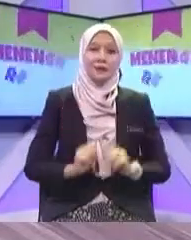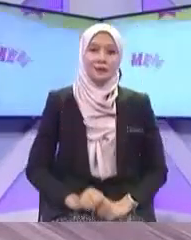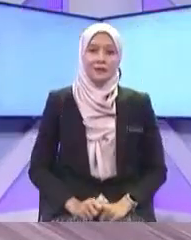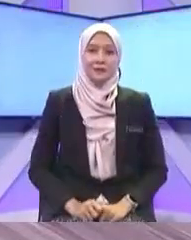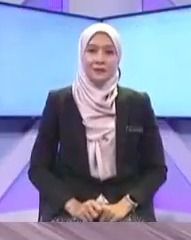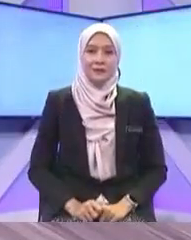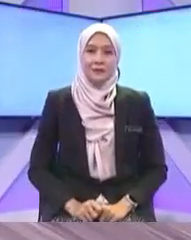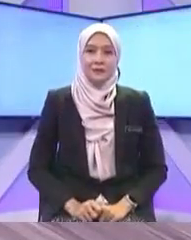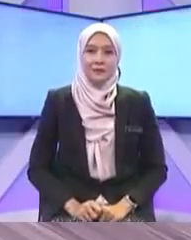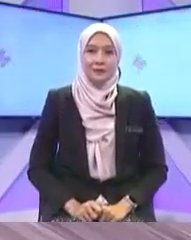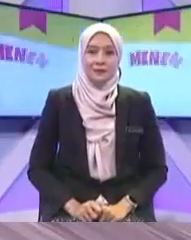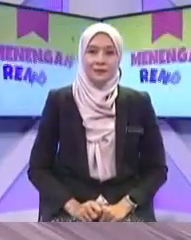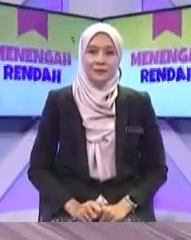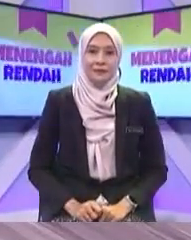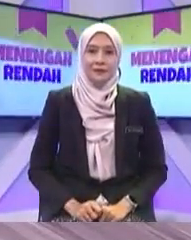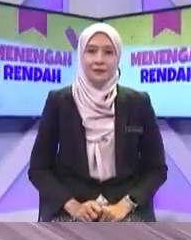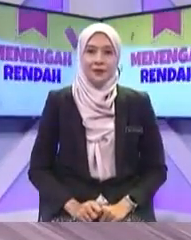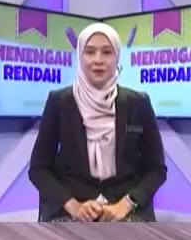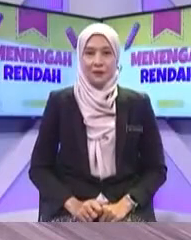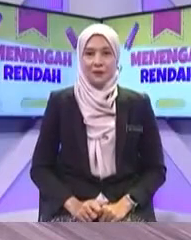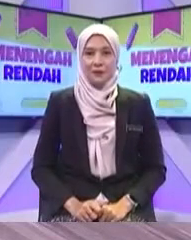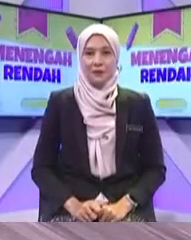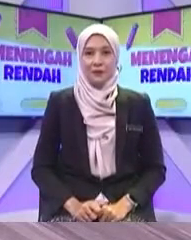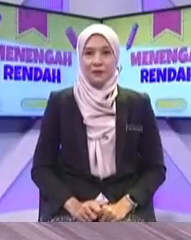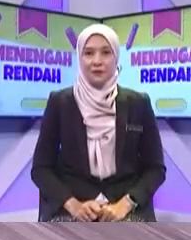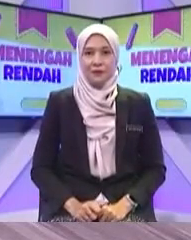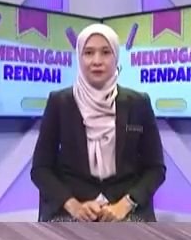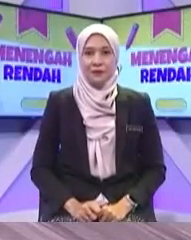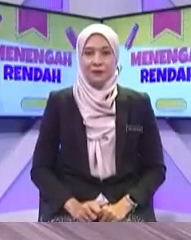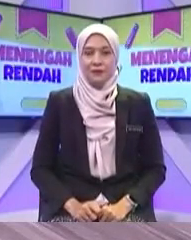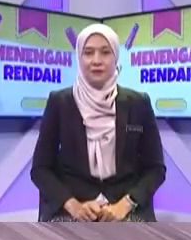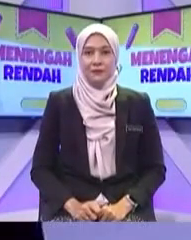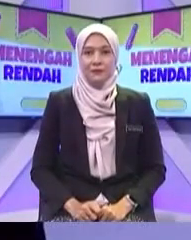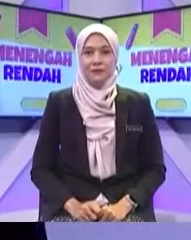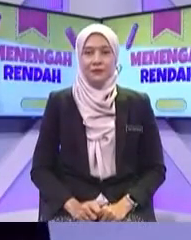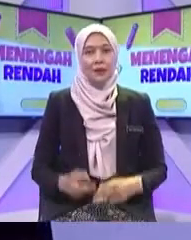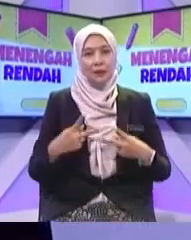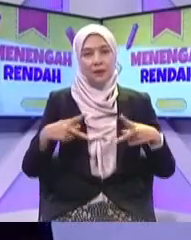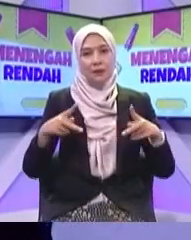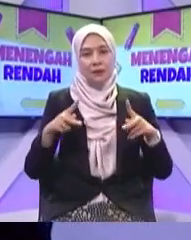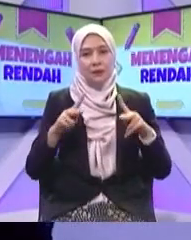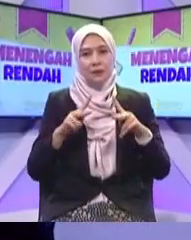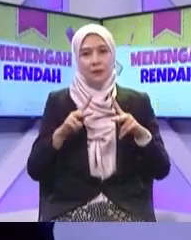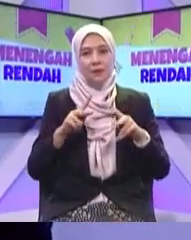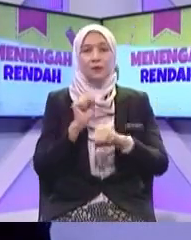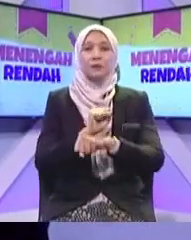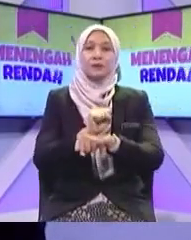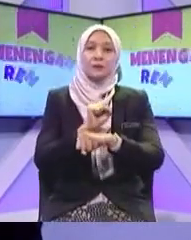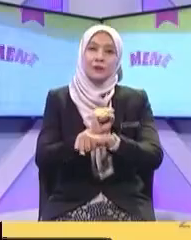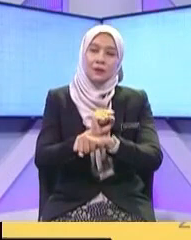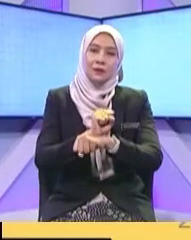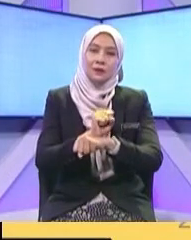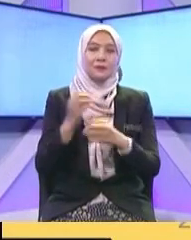contoh kan Contoh kita Menjalankan perkhidmatan E-Dagang Okey Yang seterusnya adalah Peluang pekerjaan Banyak peluang pekerjaan Yang dijana